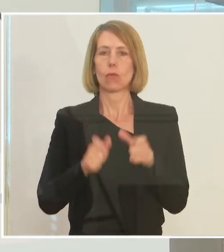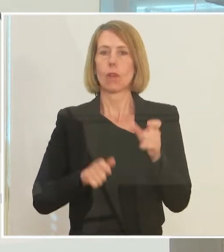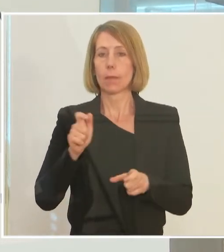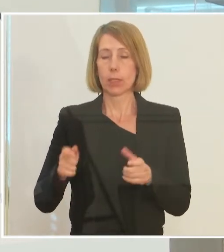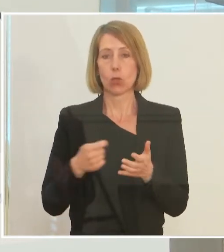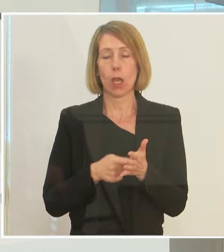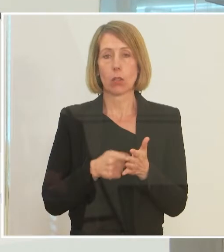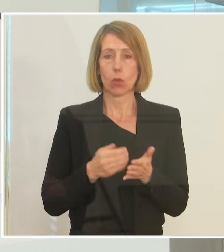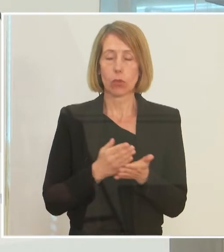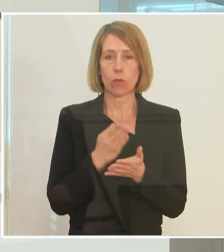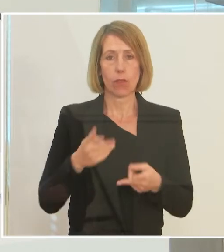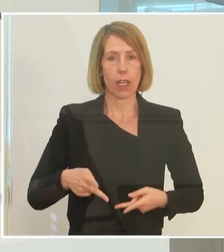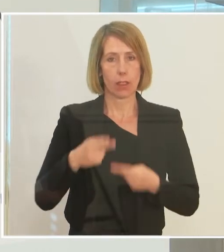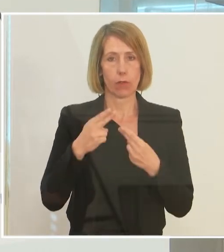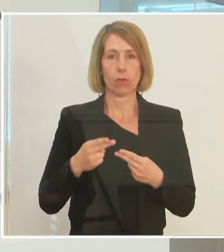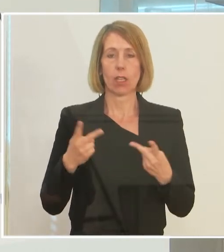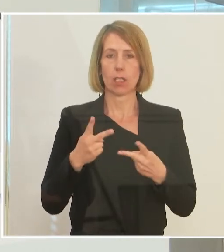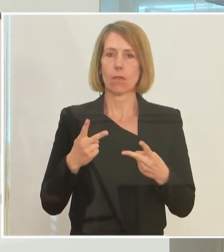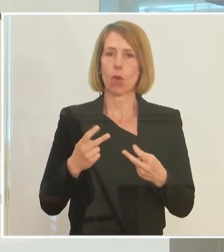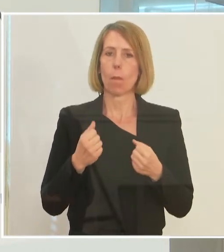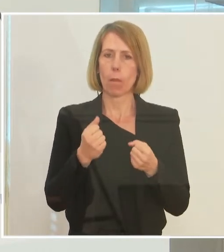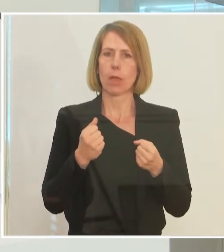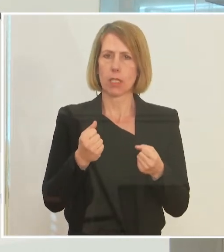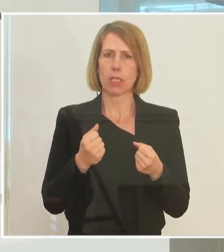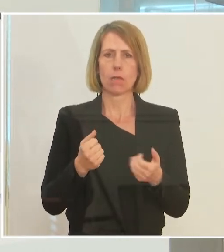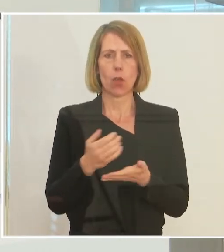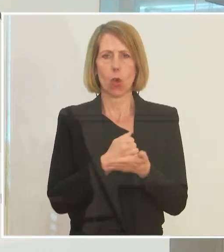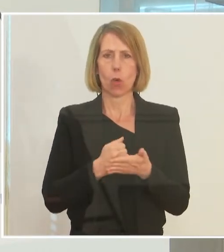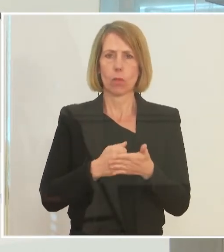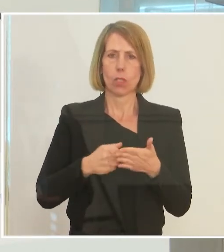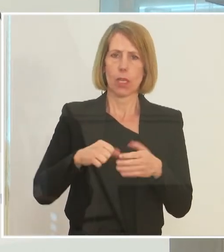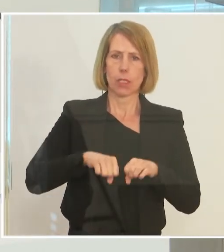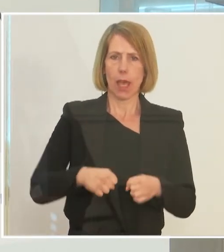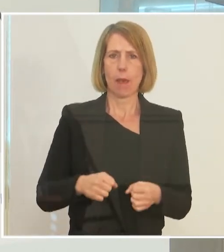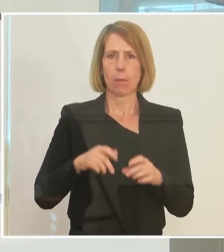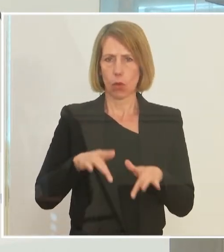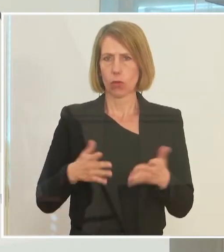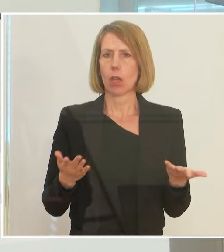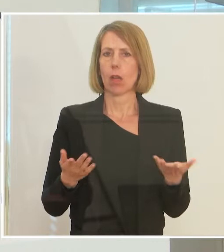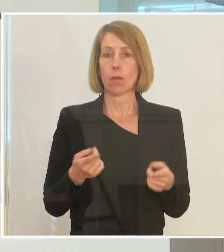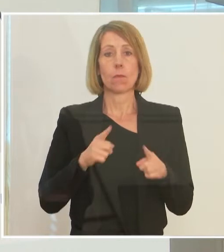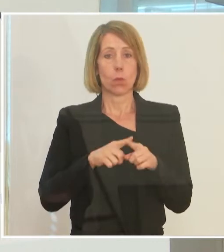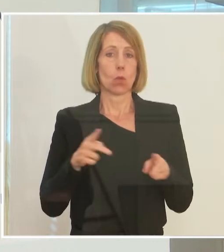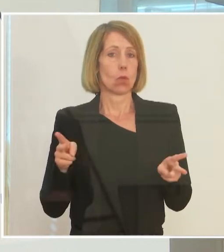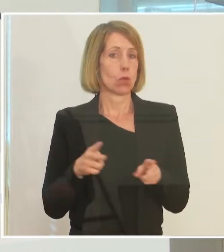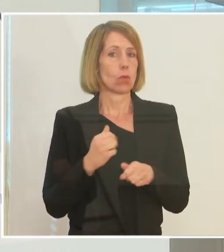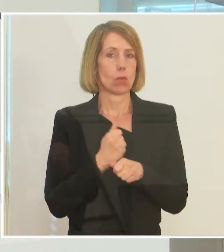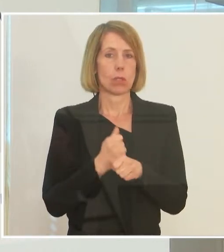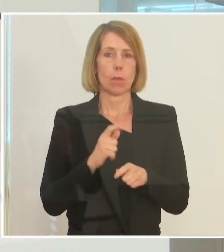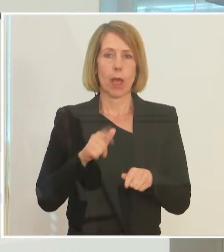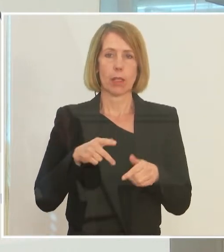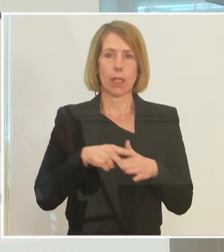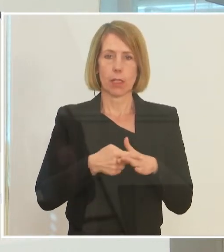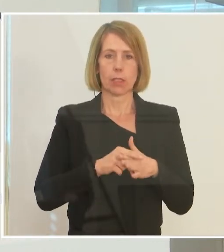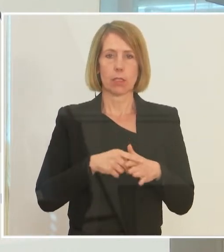in dieser Phase, wo sie sozusagen unter massiven Umsatzeinbrüchen leiden. Und die Kurzarbeit ist als Instrument dafür